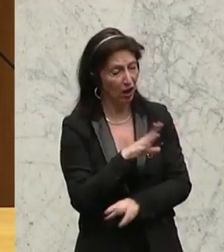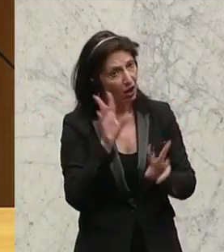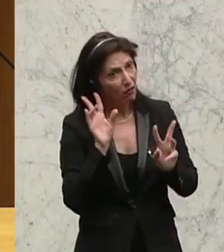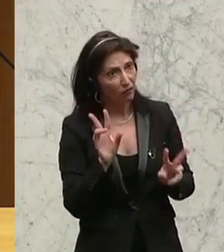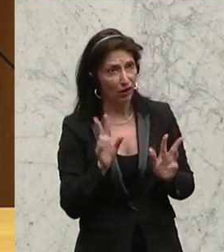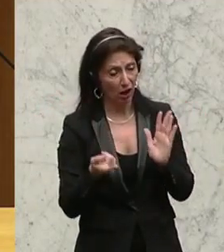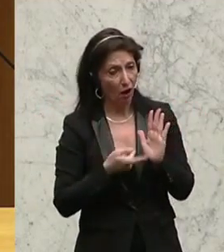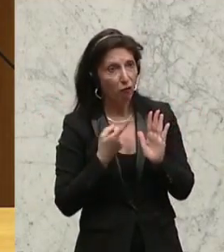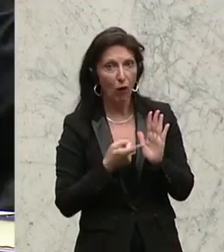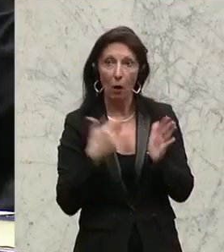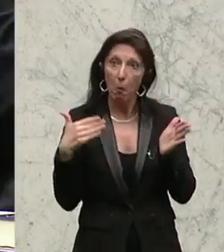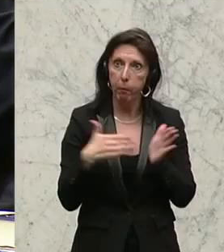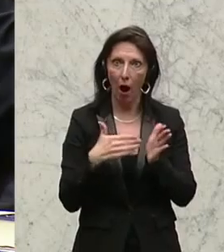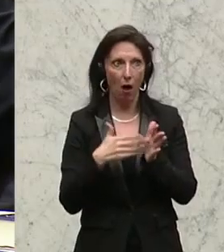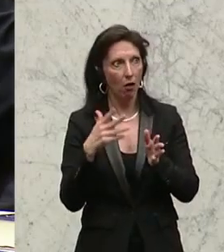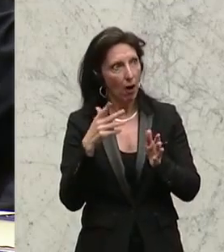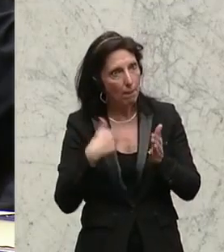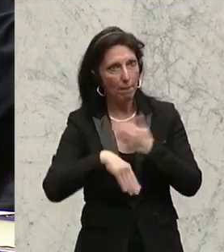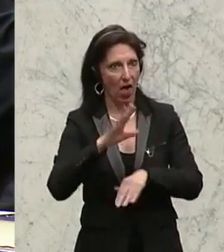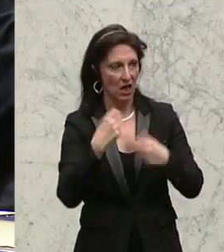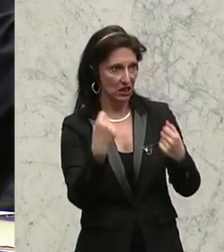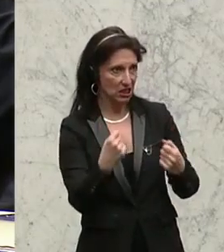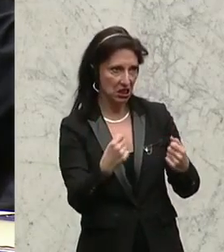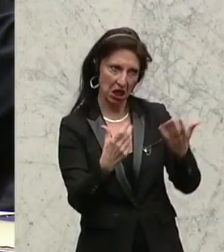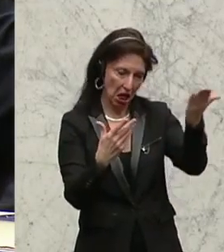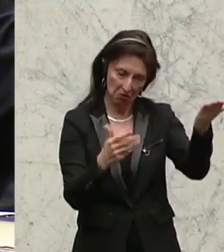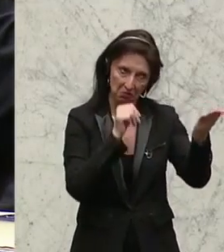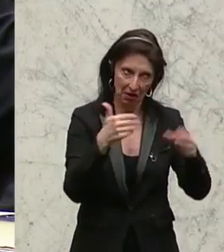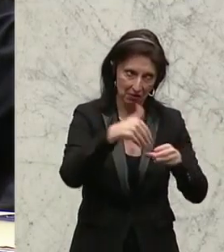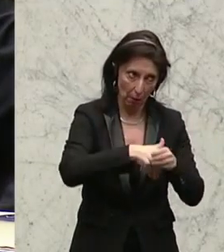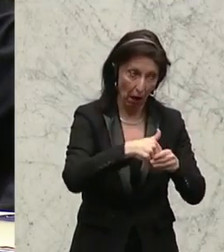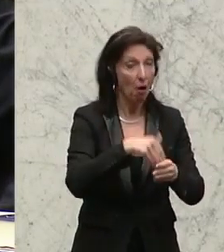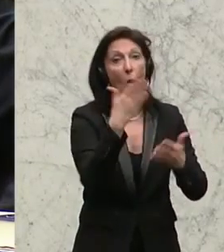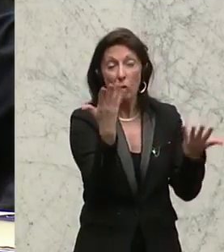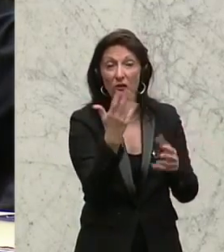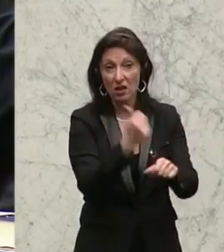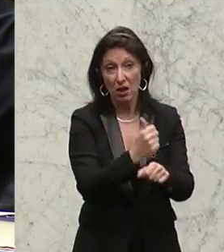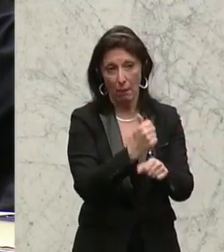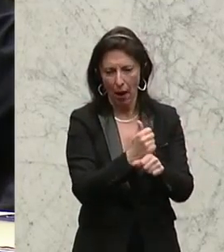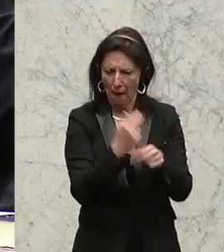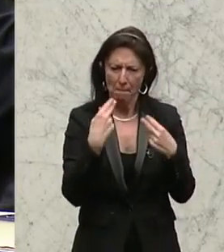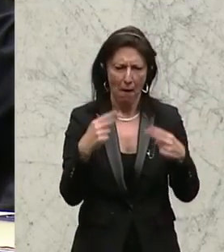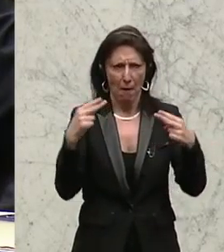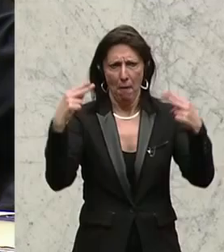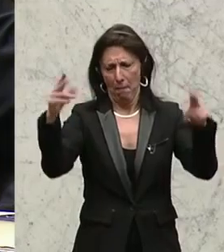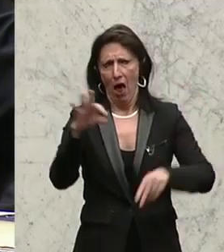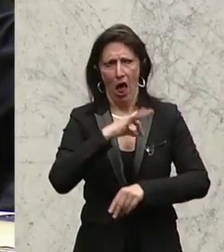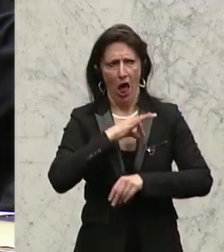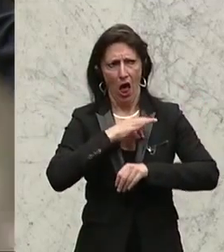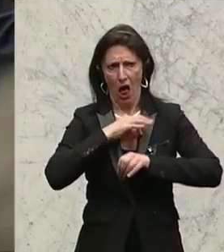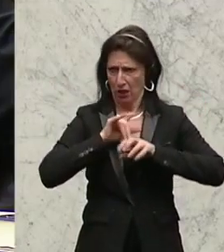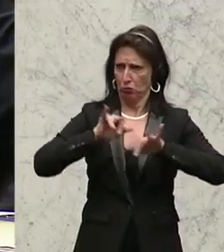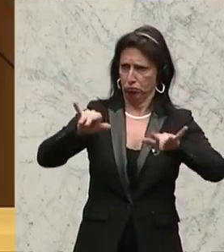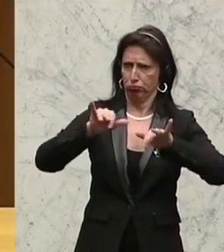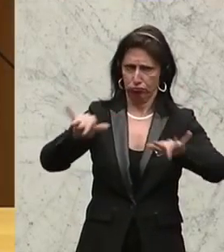Forderungen ausblendet. Und weiter Ängste natürlich verstärkt. Besonders gefährlich wird es dann, wenn aus Einzelfällen